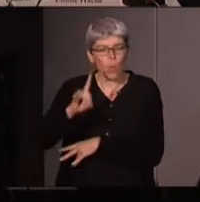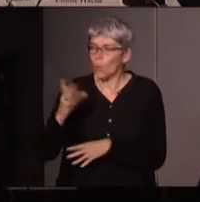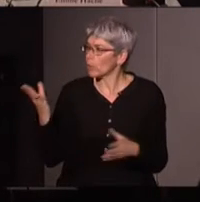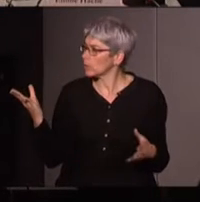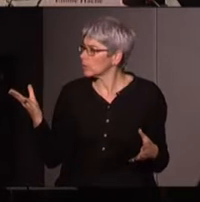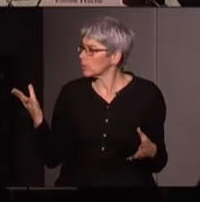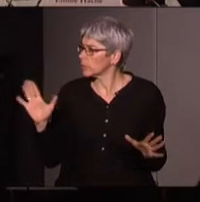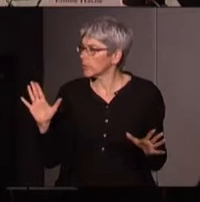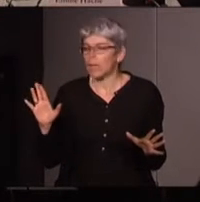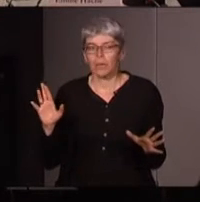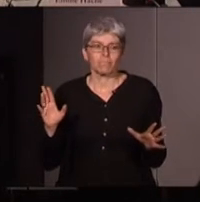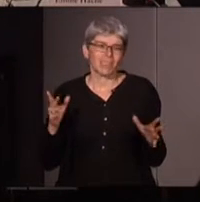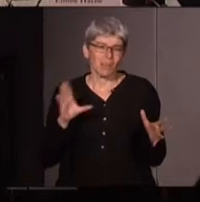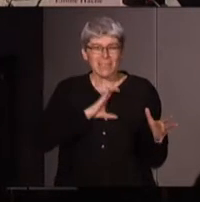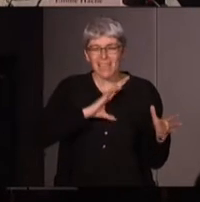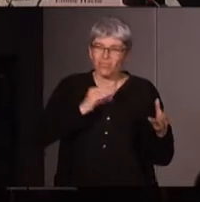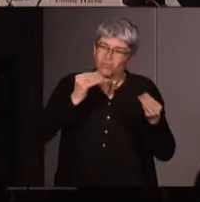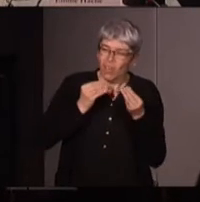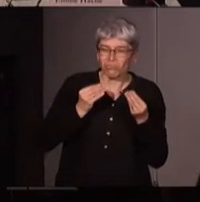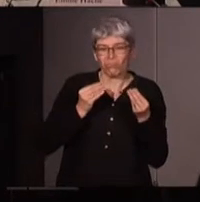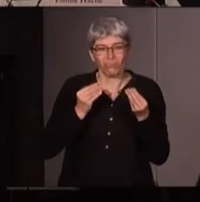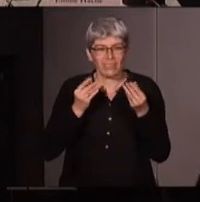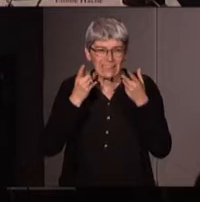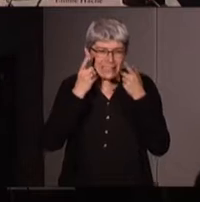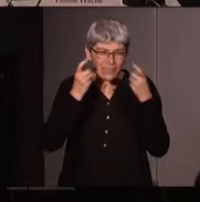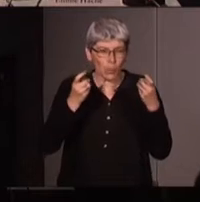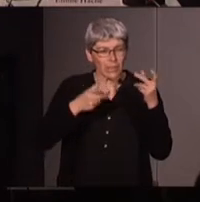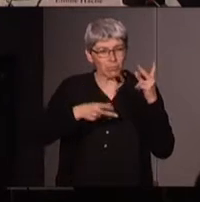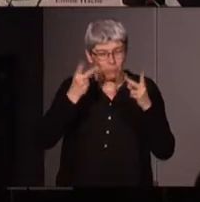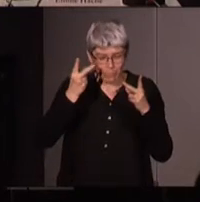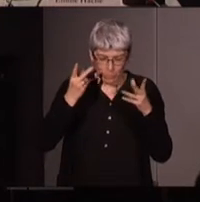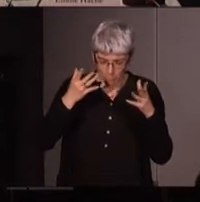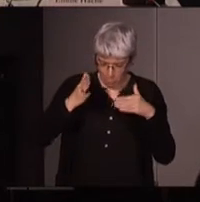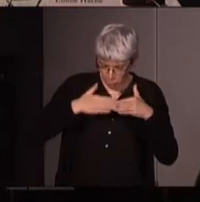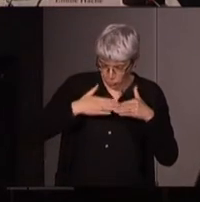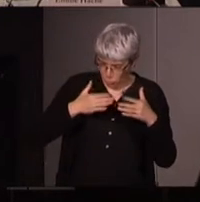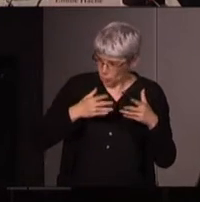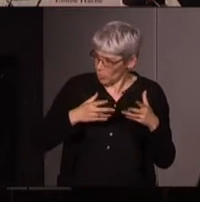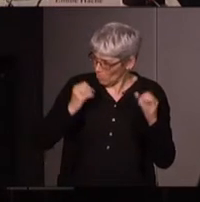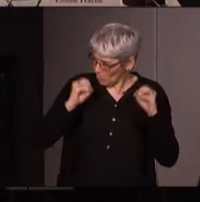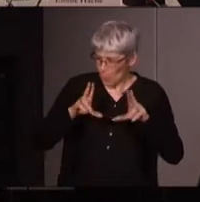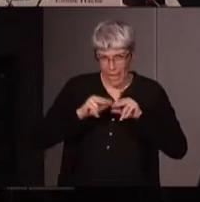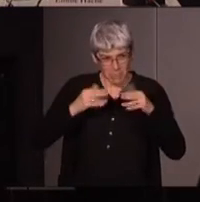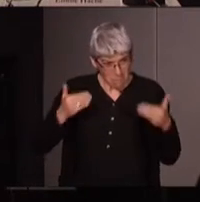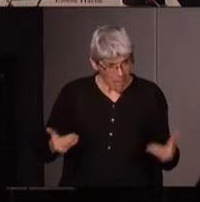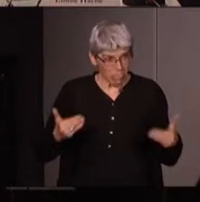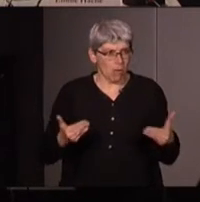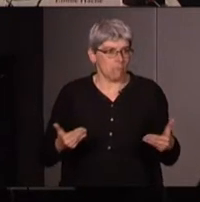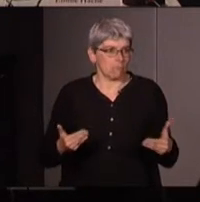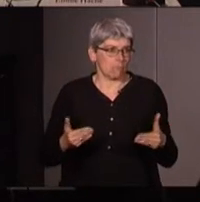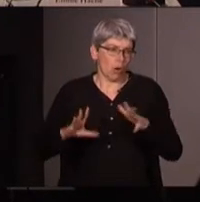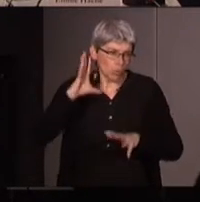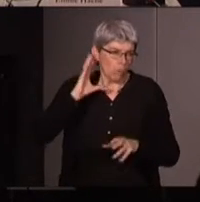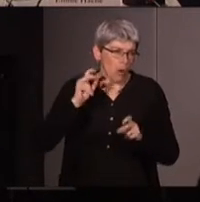dans un référentiel plus familier et plus local et plus actuel est-ce que vous auriez des choses à nous dire qui nous font écho voilà